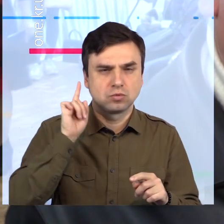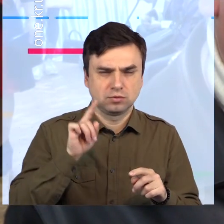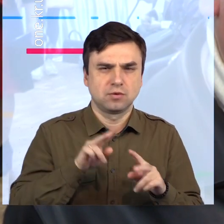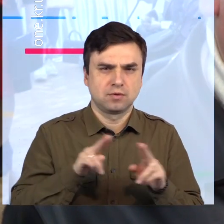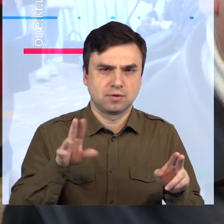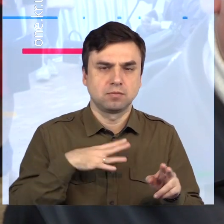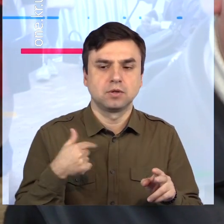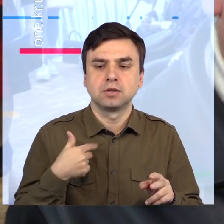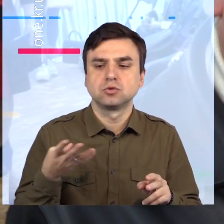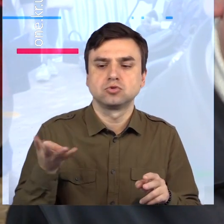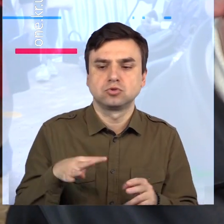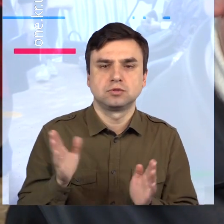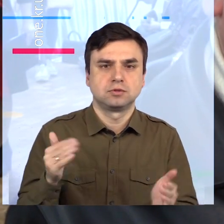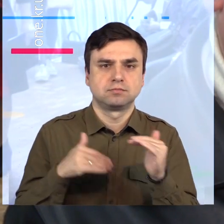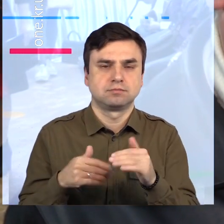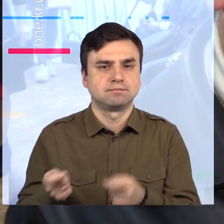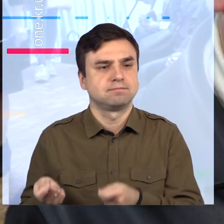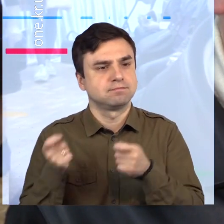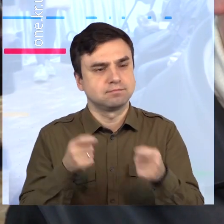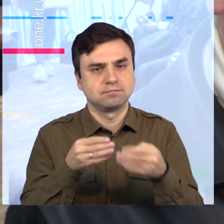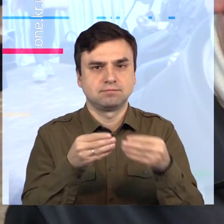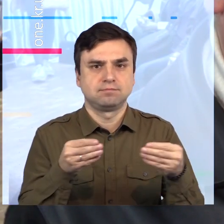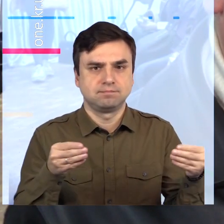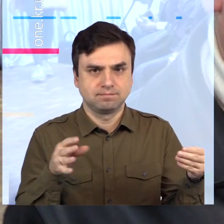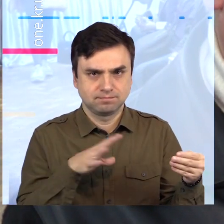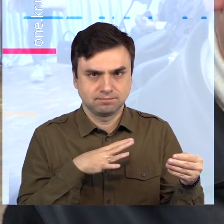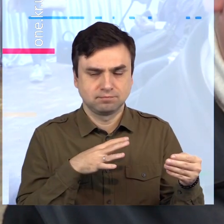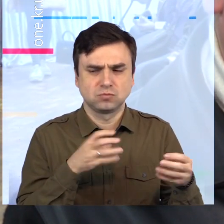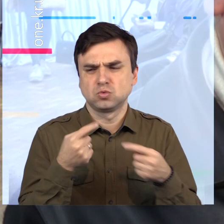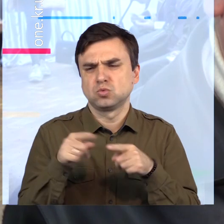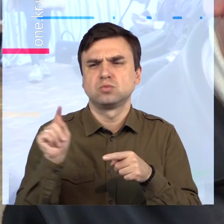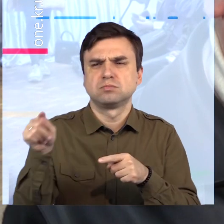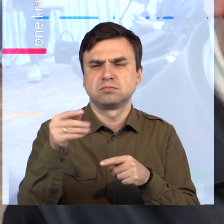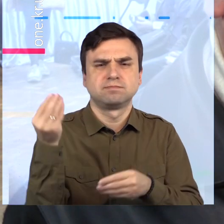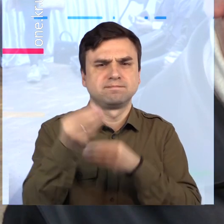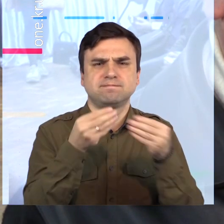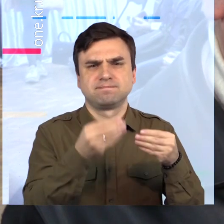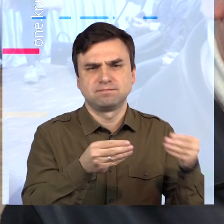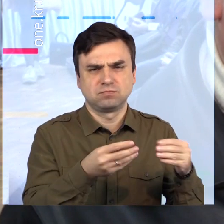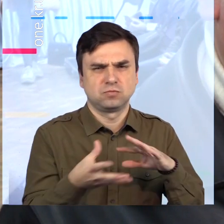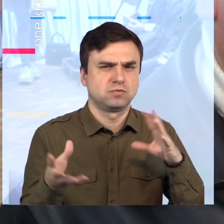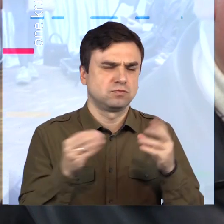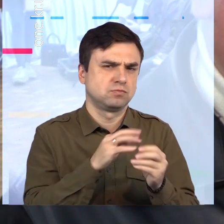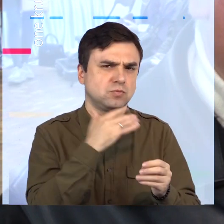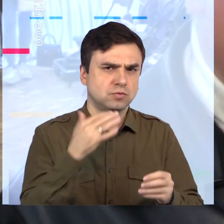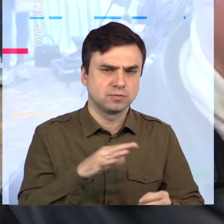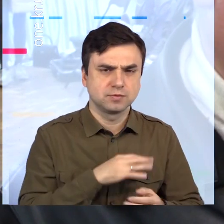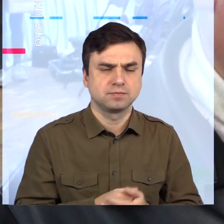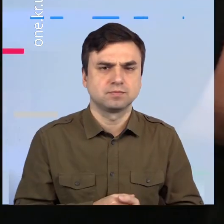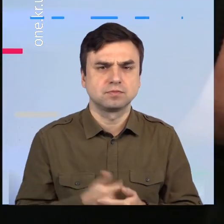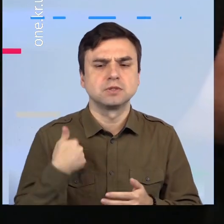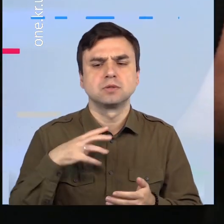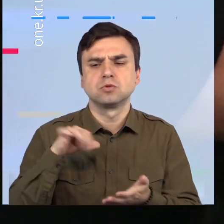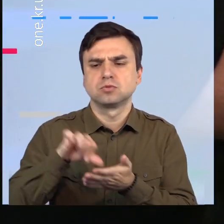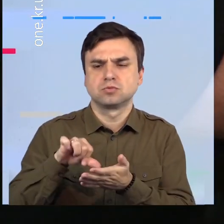чотирими роботи, це вже другий показ. І була персональна виставка, і також я приймав участь у виставці до Дня